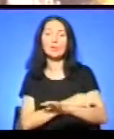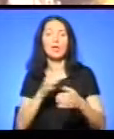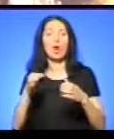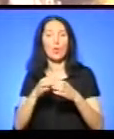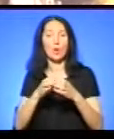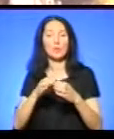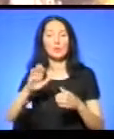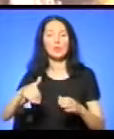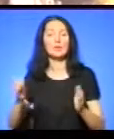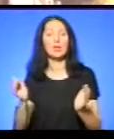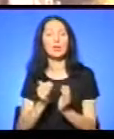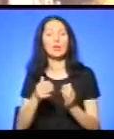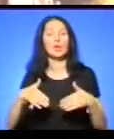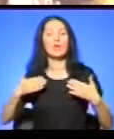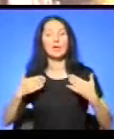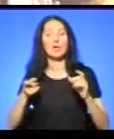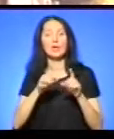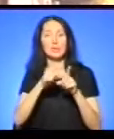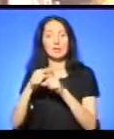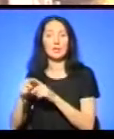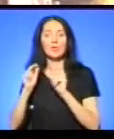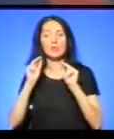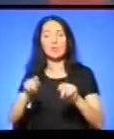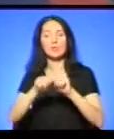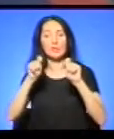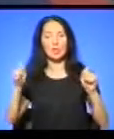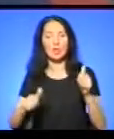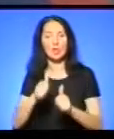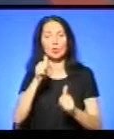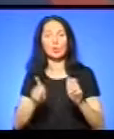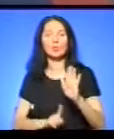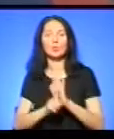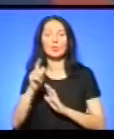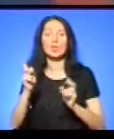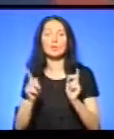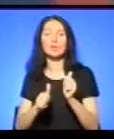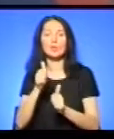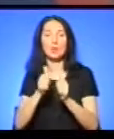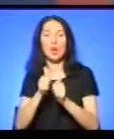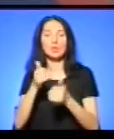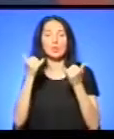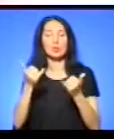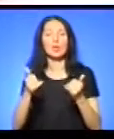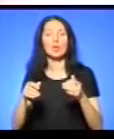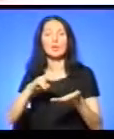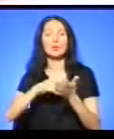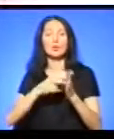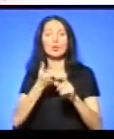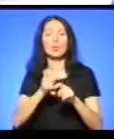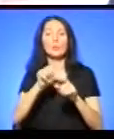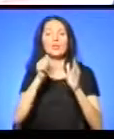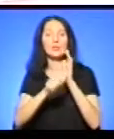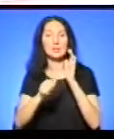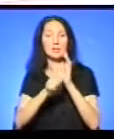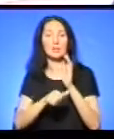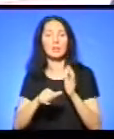Після коротких вітальних слів з нагоди відкриття турніру розпочинаються поєдинки. На сьогодні їх заплановано понад 60. Маху